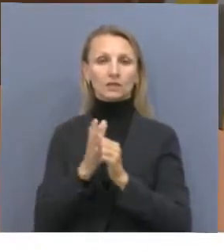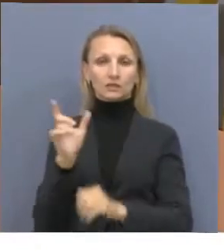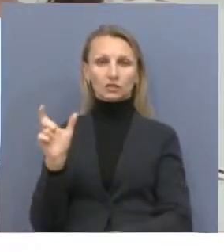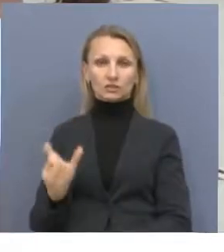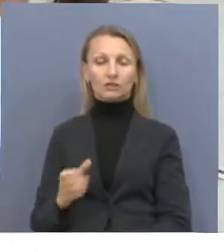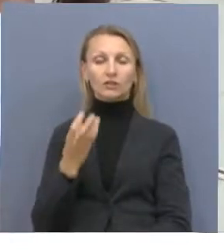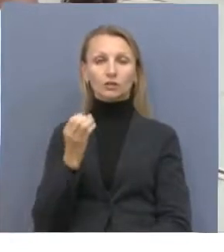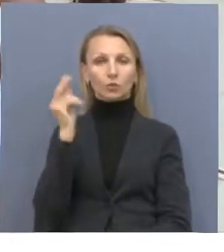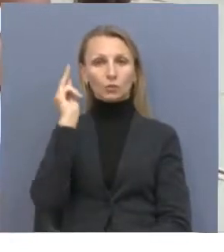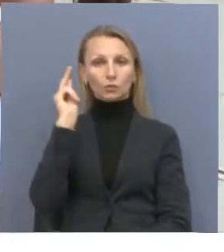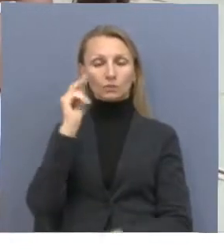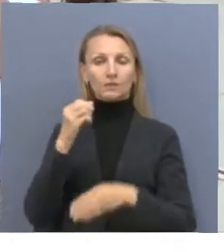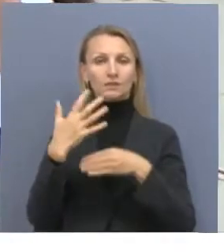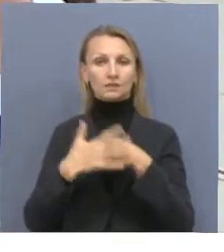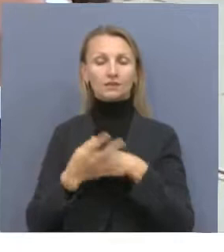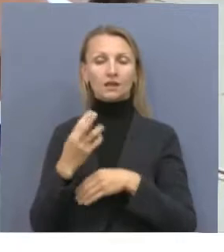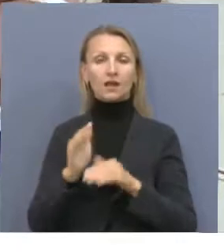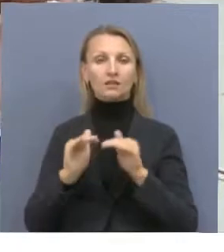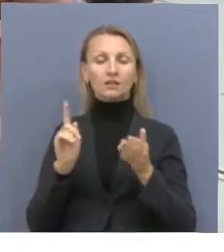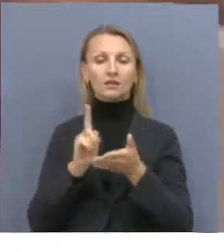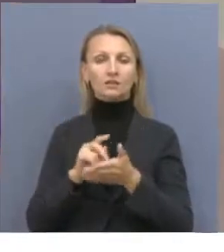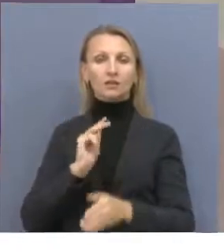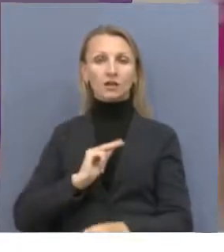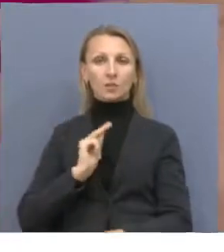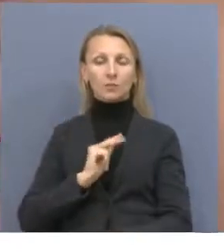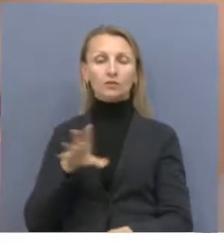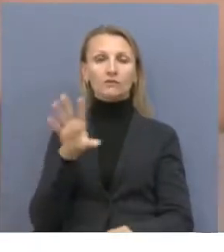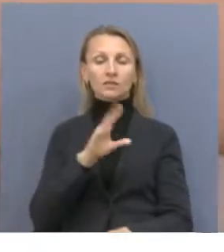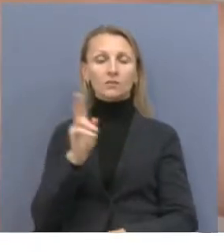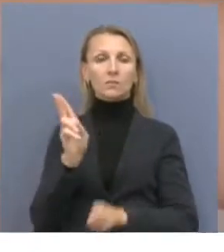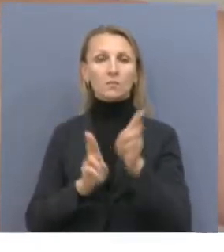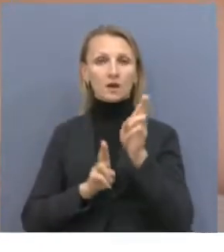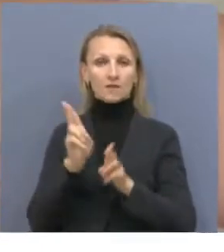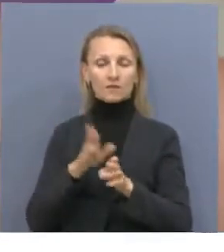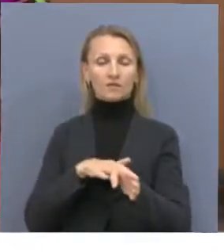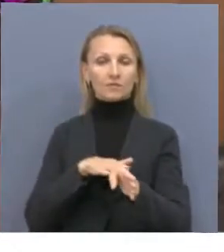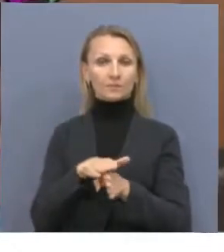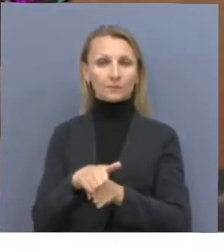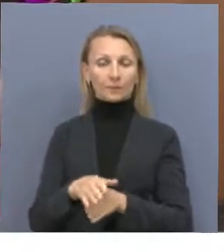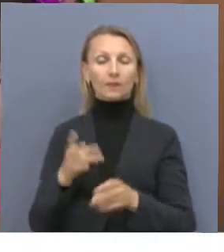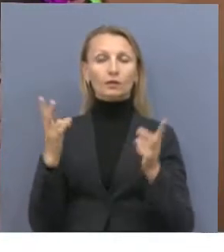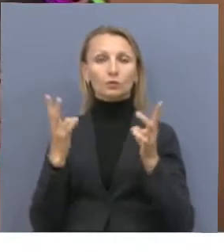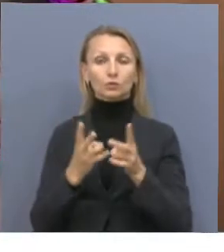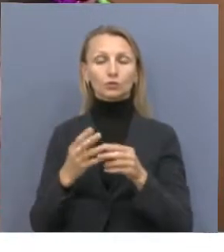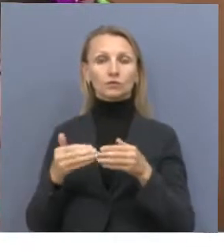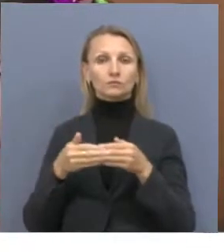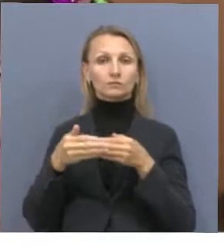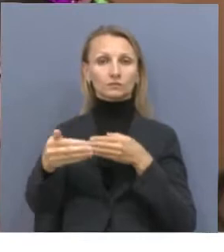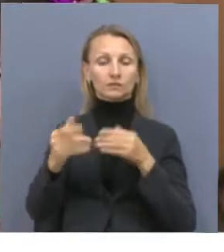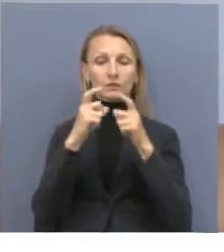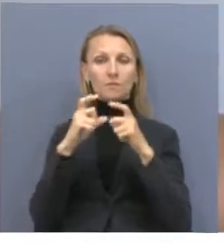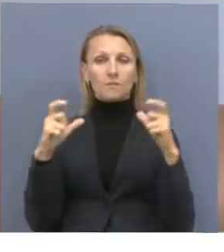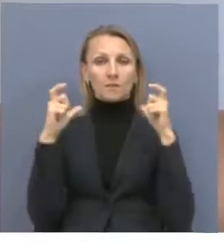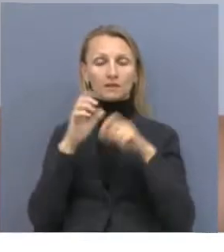Кроме того, учебные центры для детей должны работать с соблюдением санитарных требований. Как и прежде, необходимо соблюдать дистанцию, носить